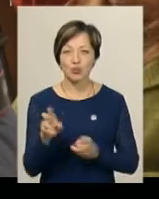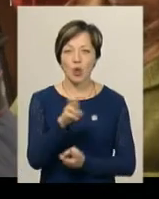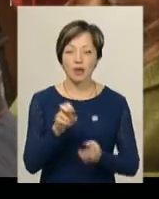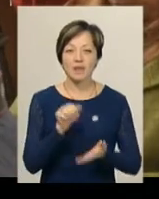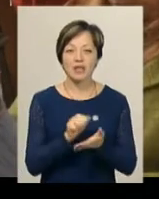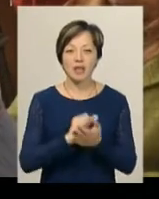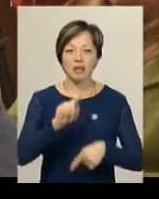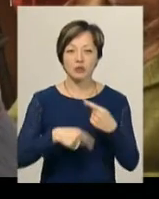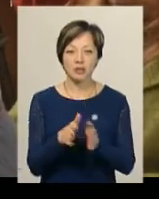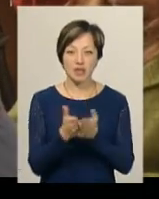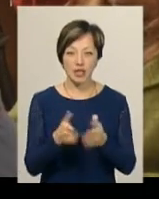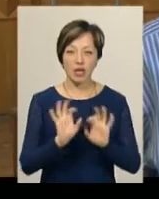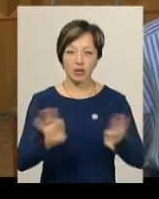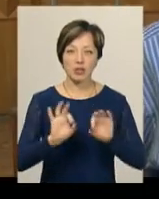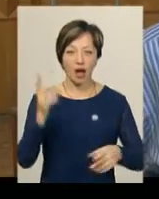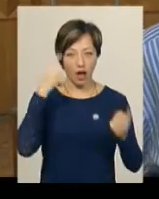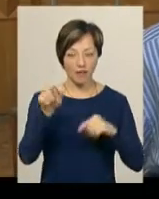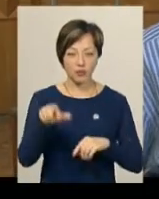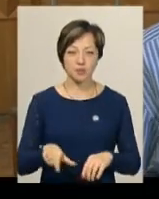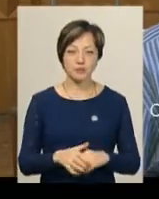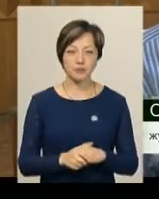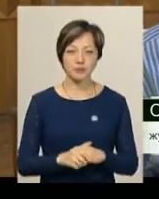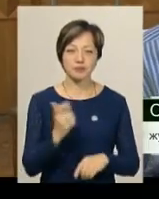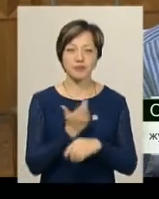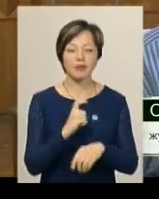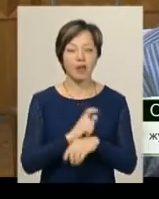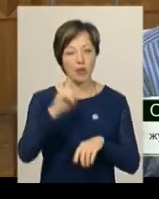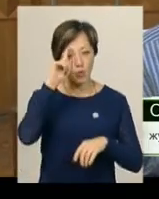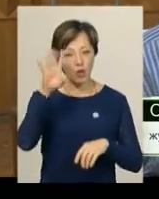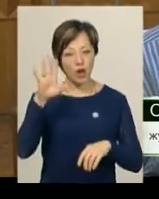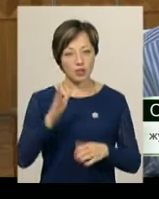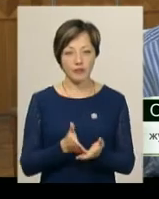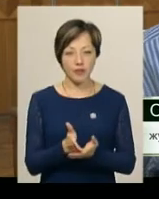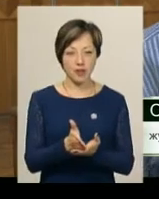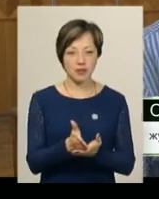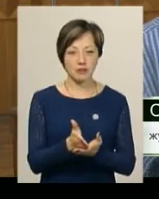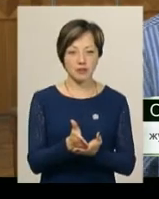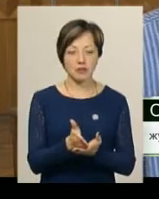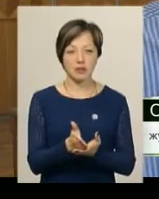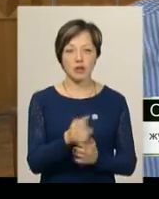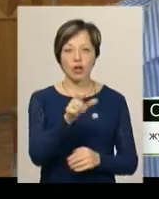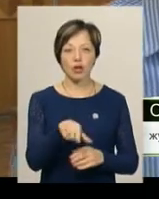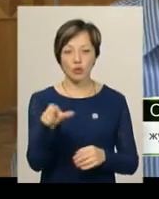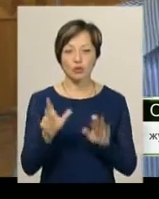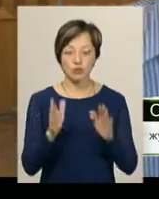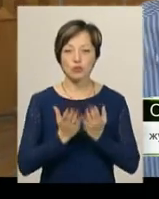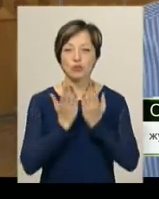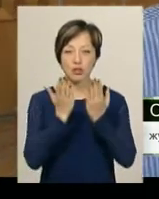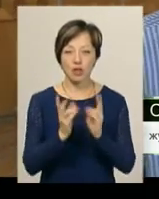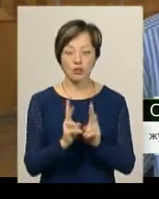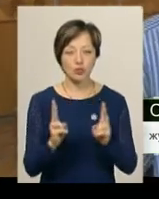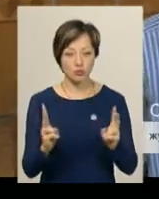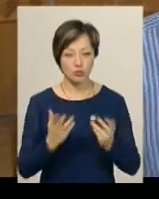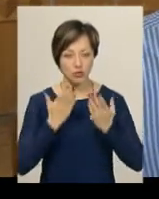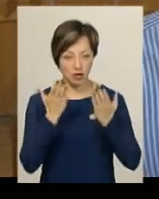видавця для наступної, ділиться автор. «Найпопулярніший варіант, найкращий варіант, ну то, що люди будуть читати, хоч хтось